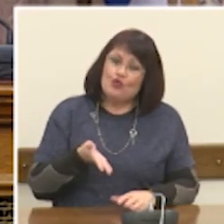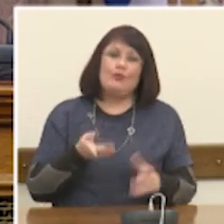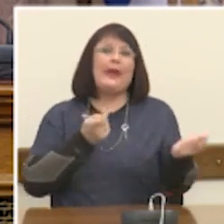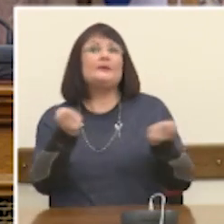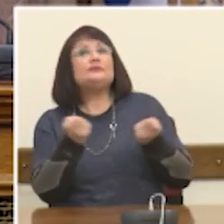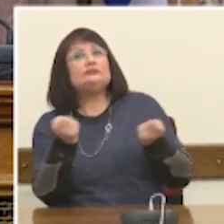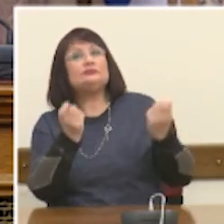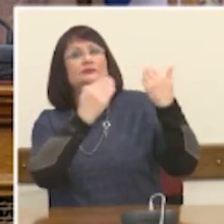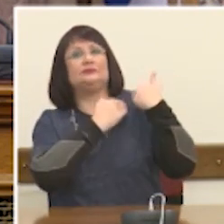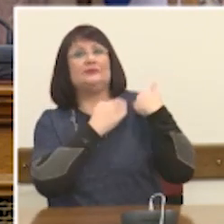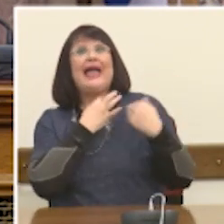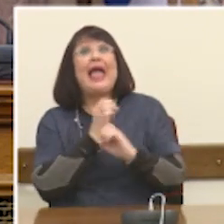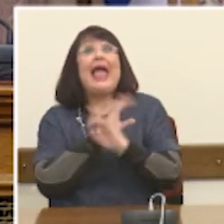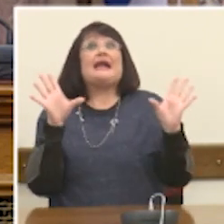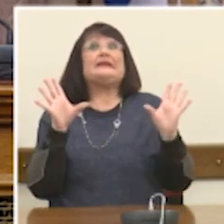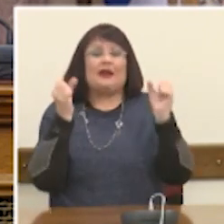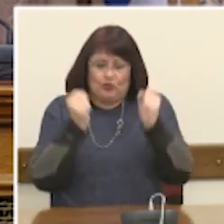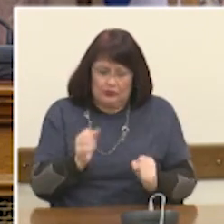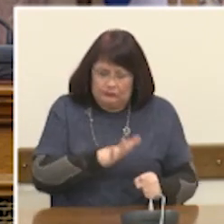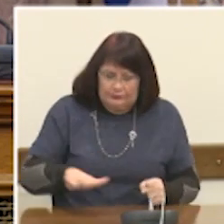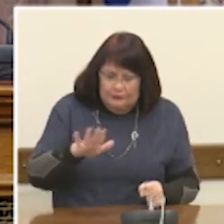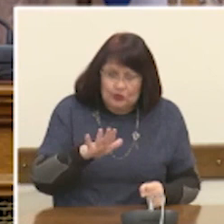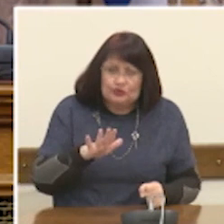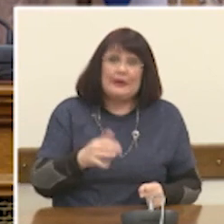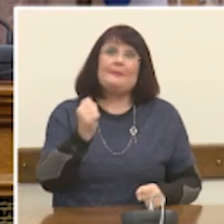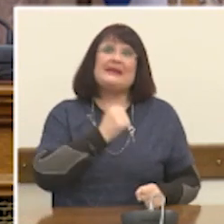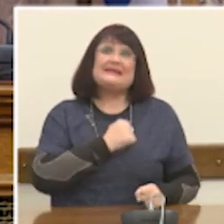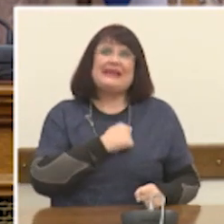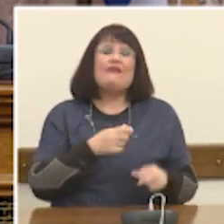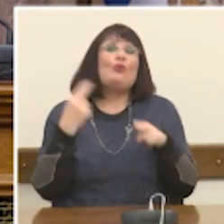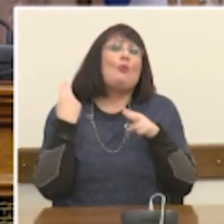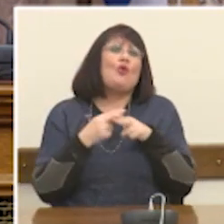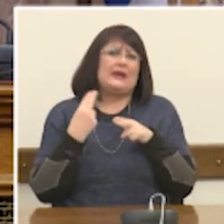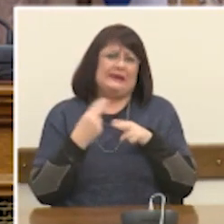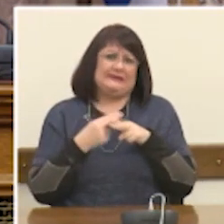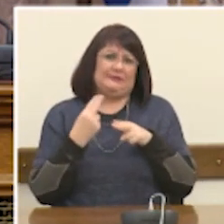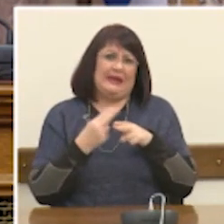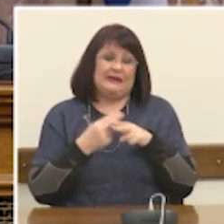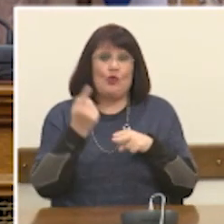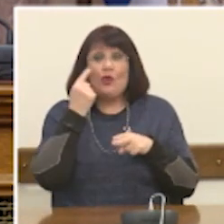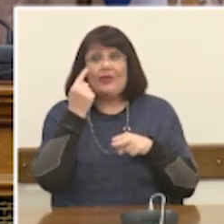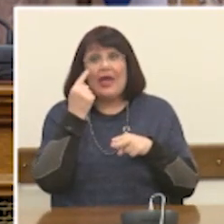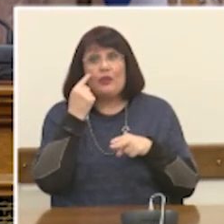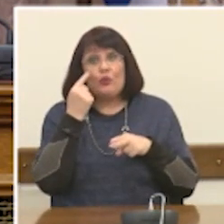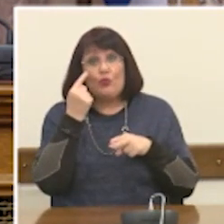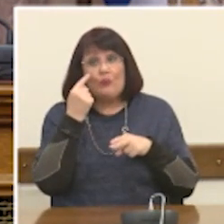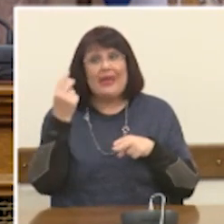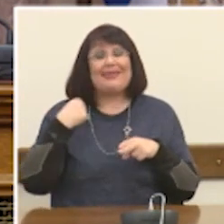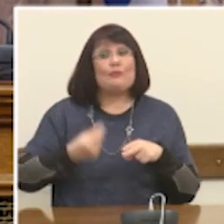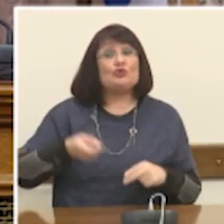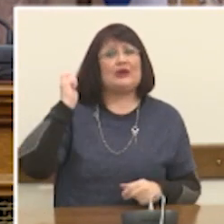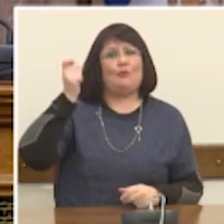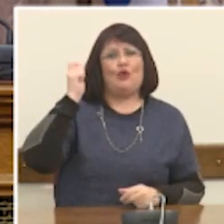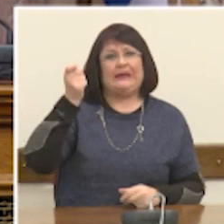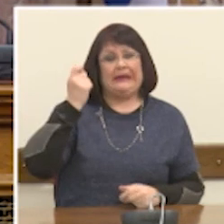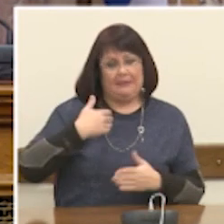έκτακτες καταστάσεις, πιστεύω ότι είναι το πεδίο στο οποίο θα δοκιμαστεί άσκηση δημόσιας πολιτικής για τα επόμενα